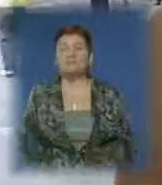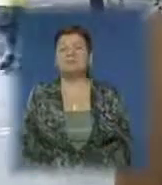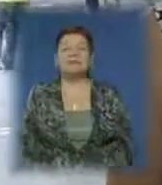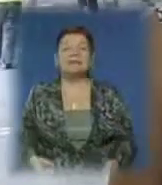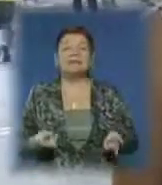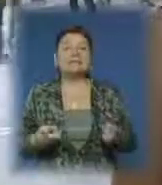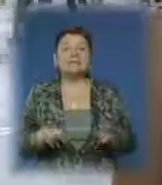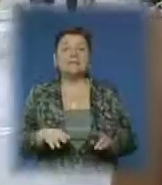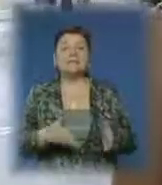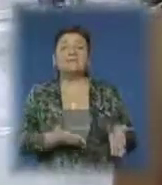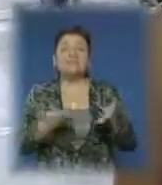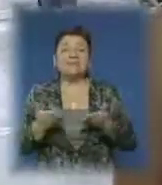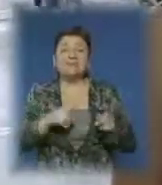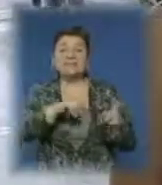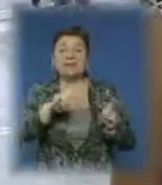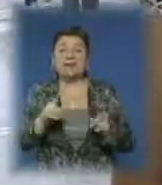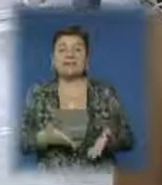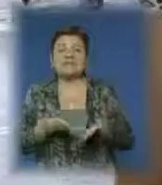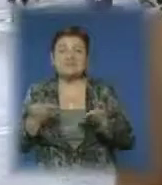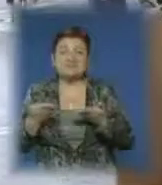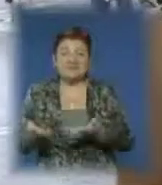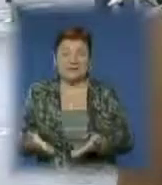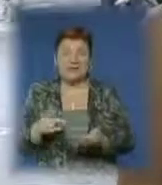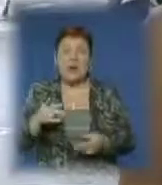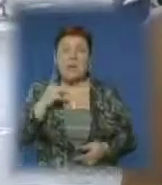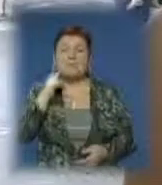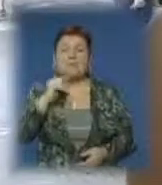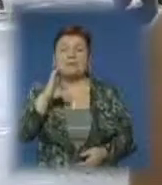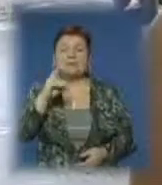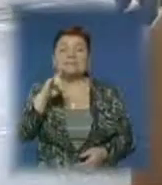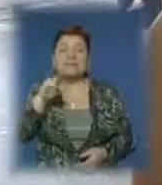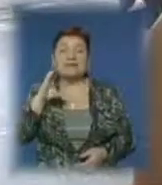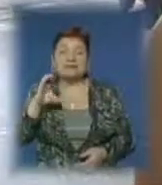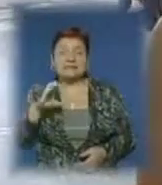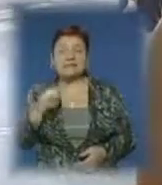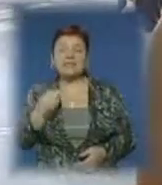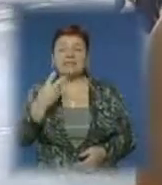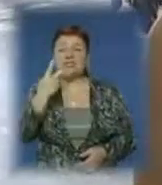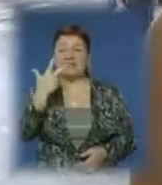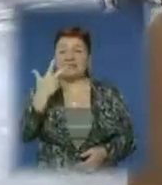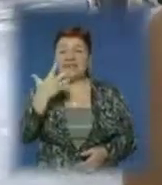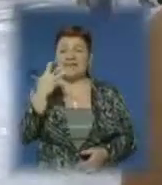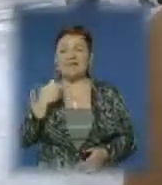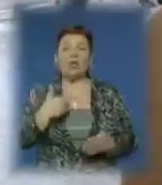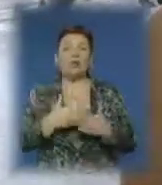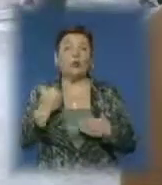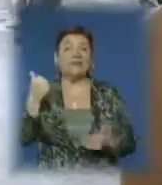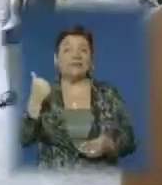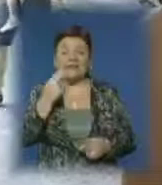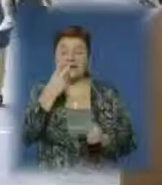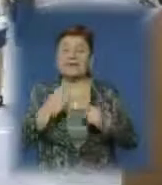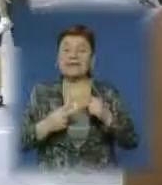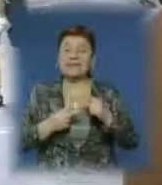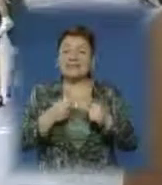залишається закликати усіх закарпатців відвідати фестиваль «Медовий спас», який триватиме ще три дні до неділі. І він традиційно